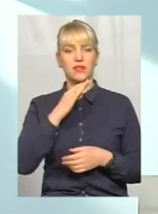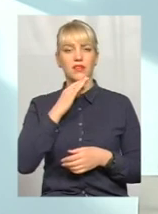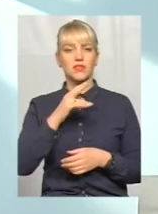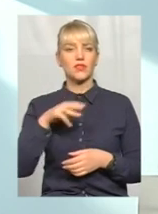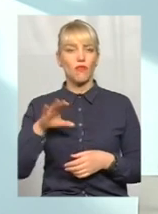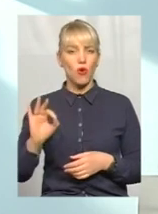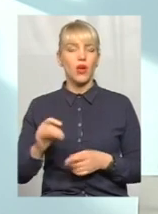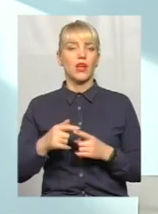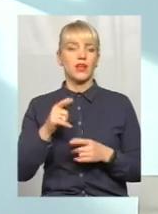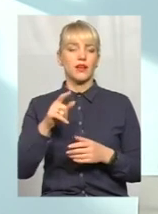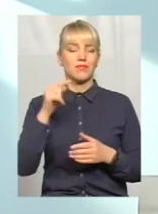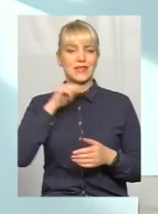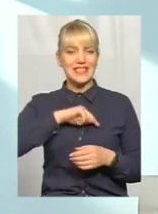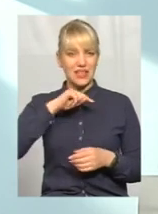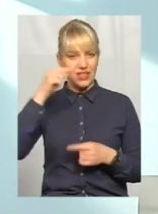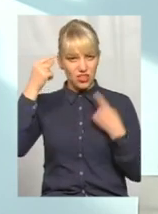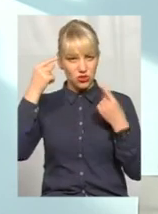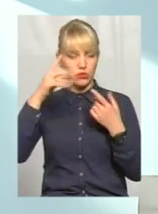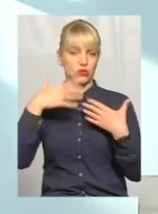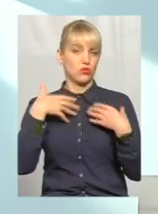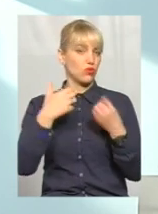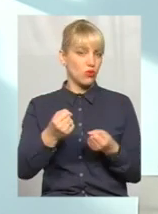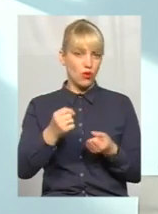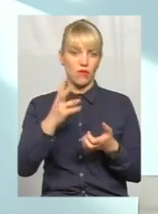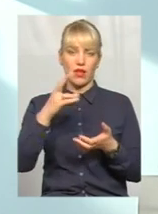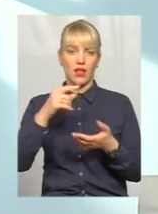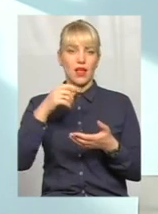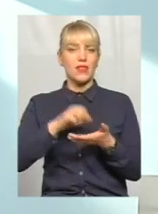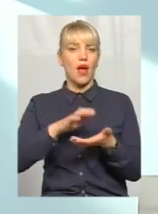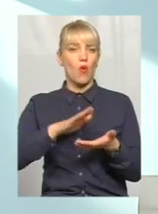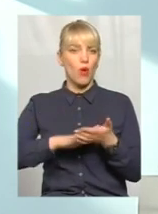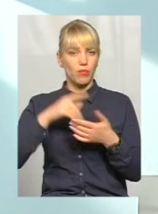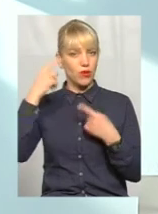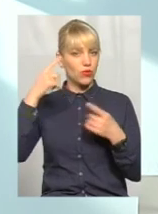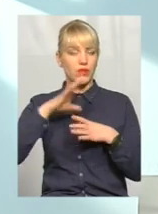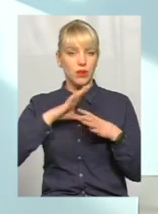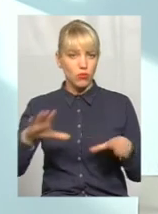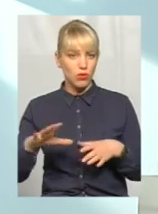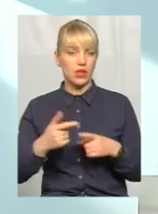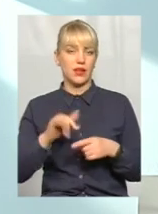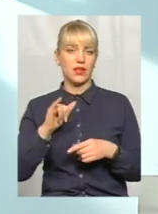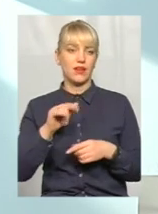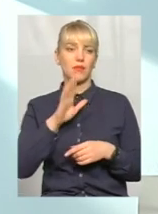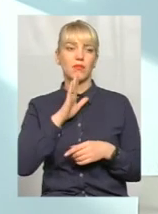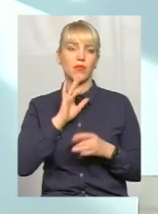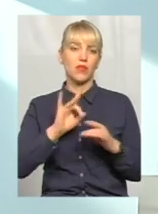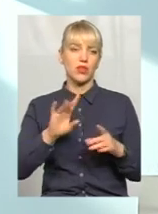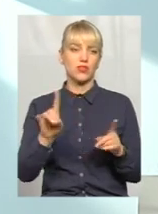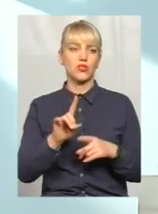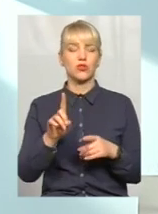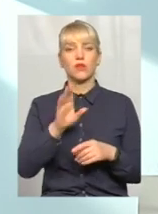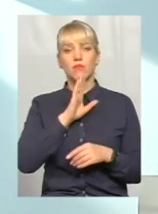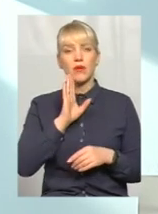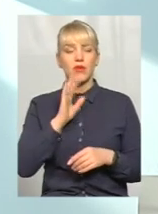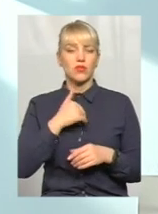на обліках диспансерних не перебувала. Вона це ще пояснює тим, що вона просто хотіла мати